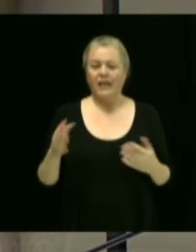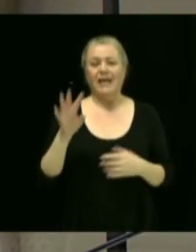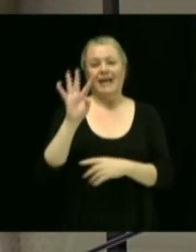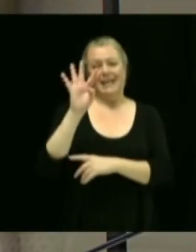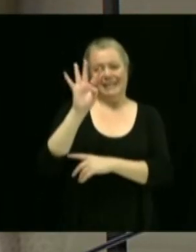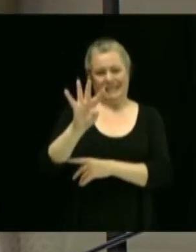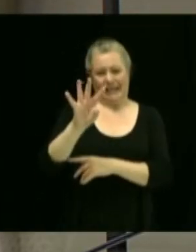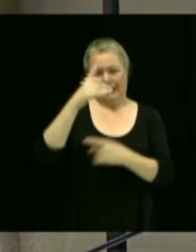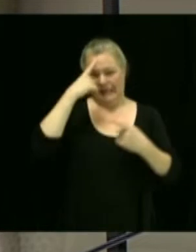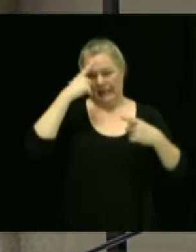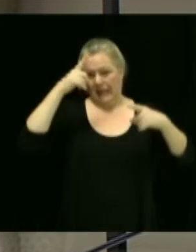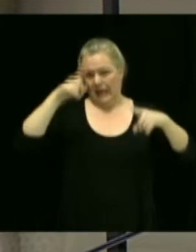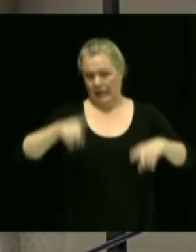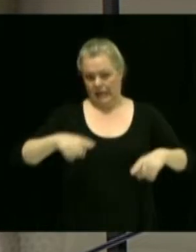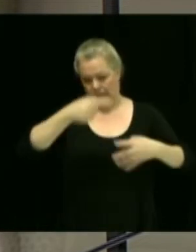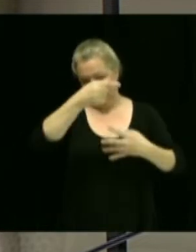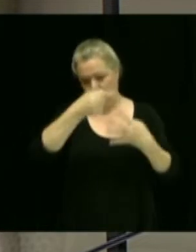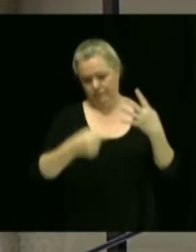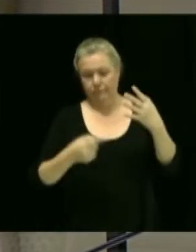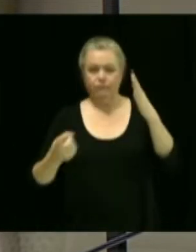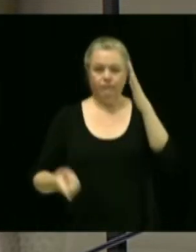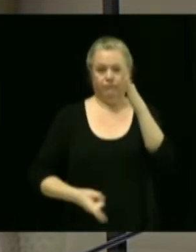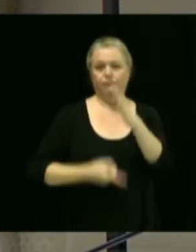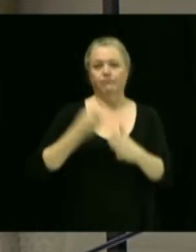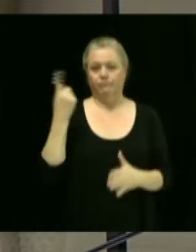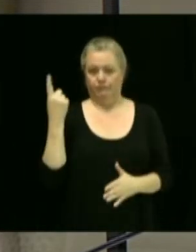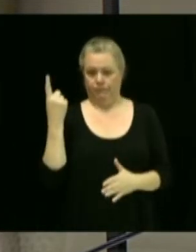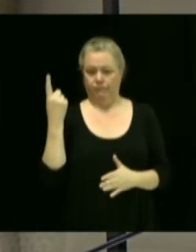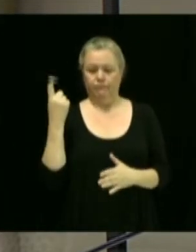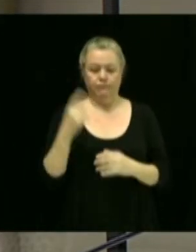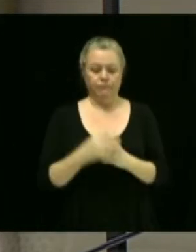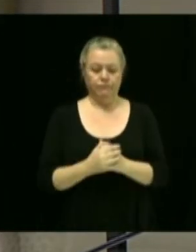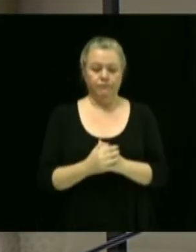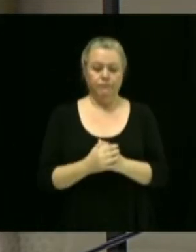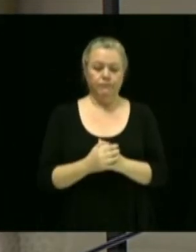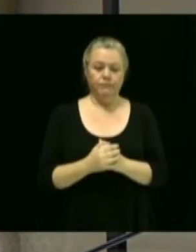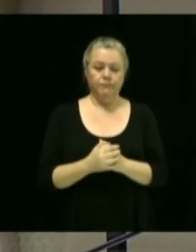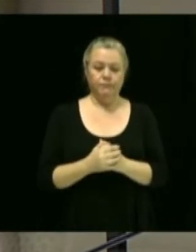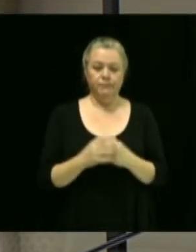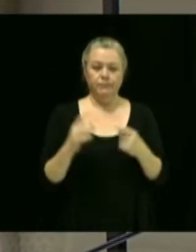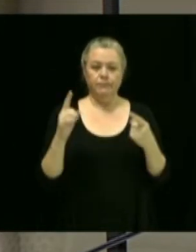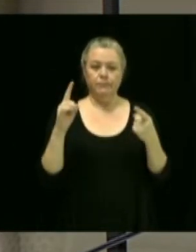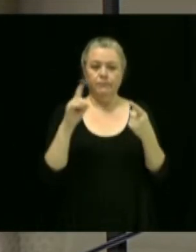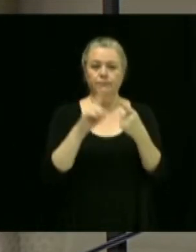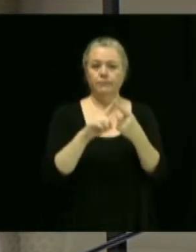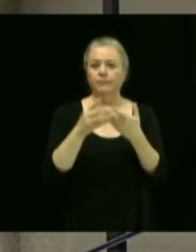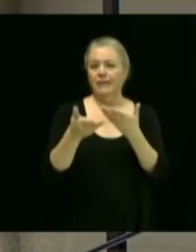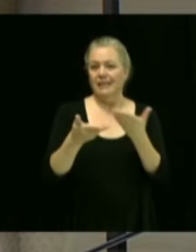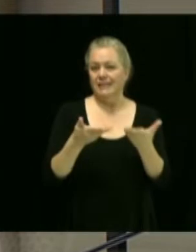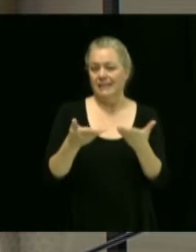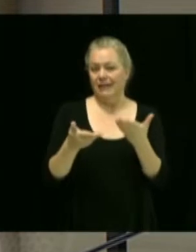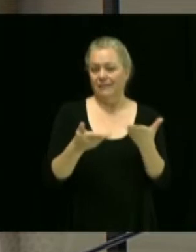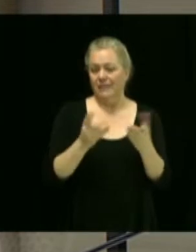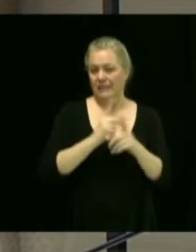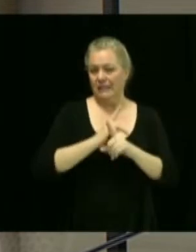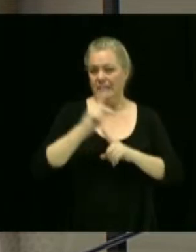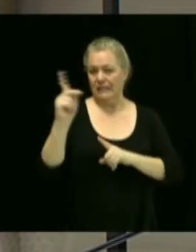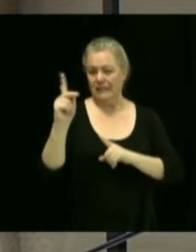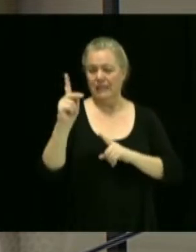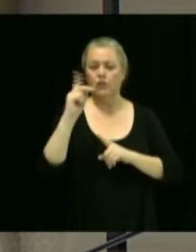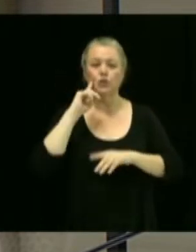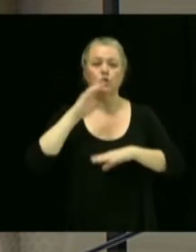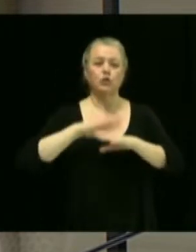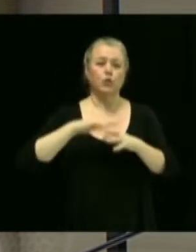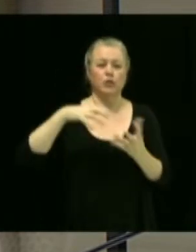ententes de services que la Ville de Victoriaville a avec la MRC d'Artabasca. On parle ici des services de services professionnels en géomatique,